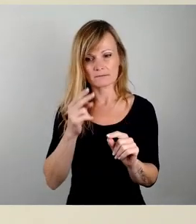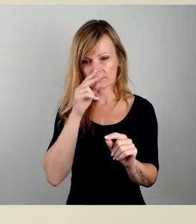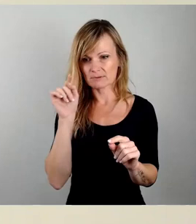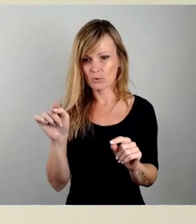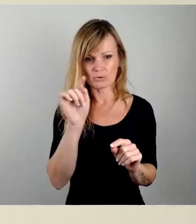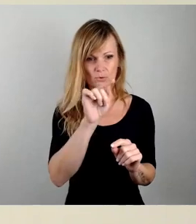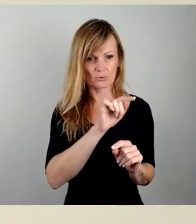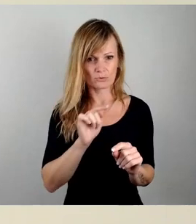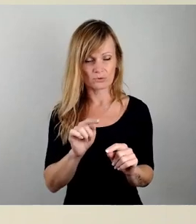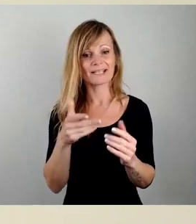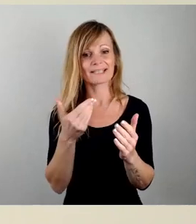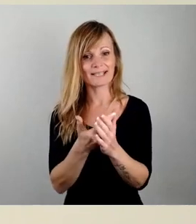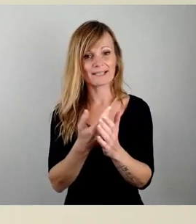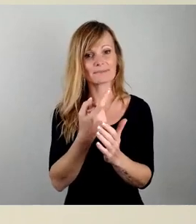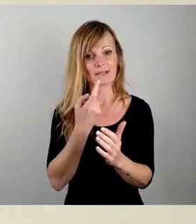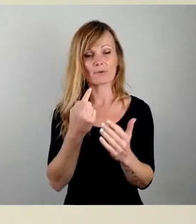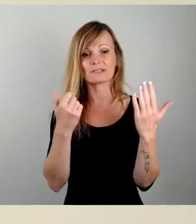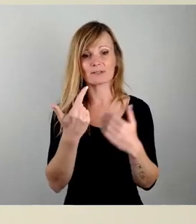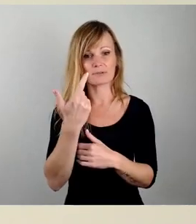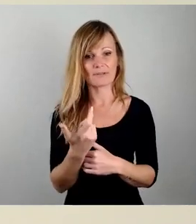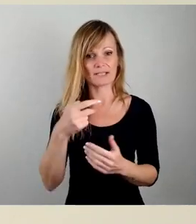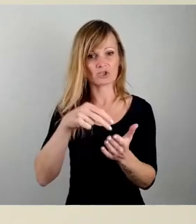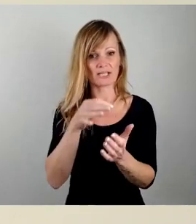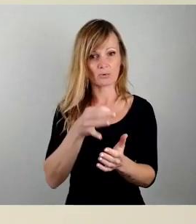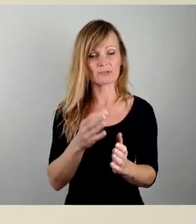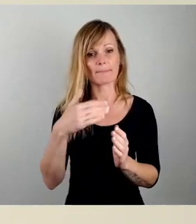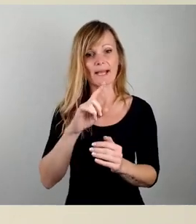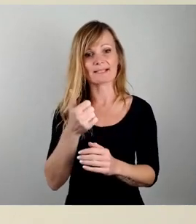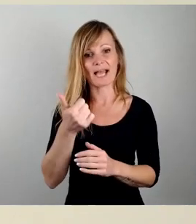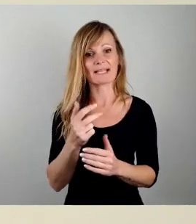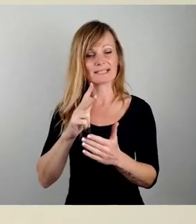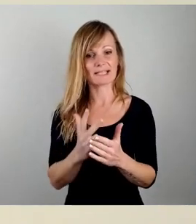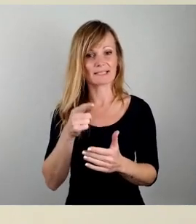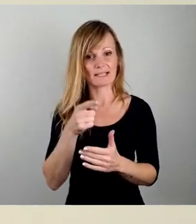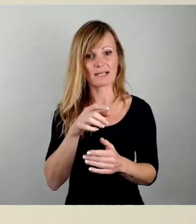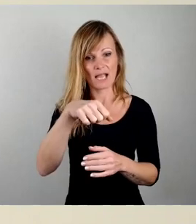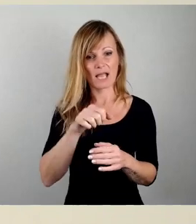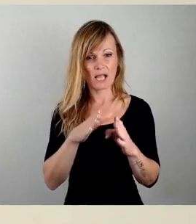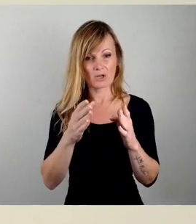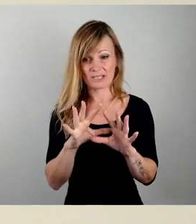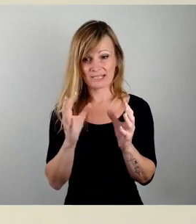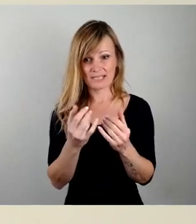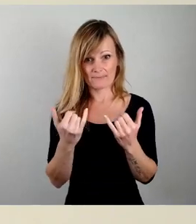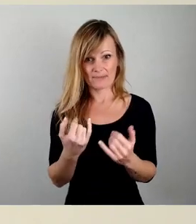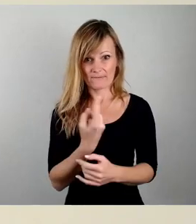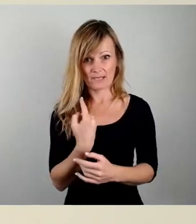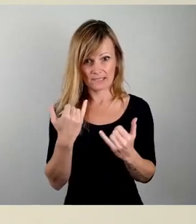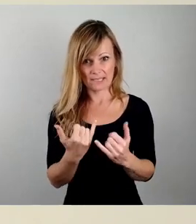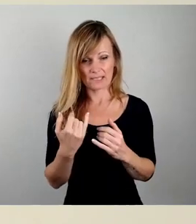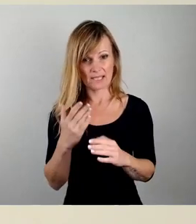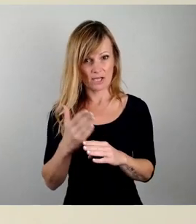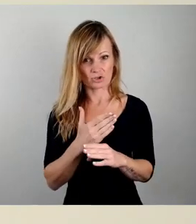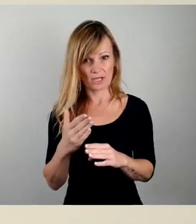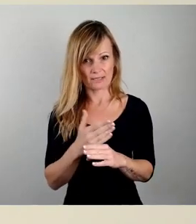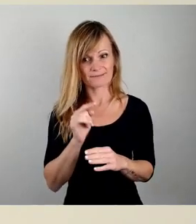26 Standorte mit insgesamt mehr als einem Drittel der Garagen, über die wir hier insgesamt treten, sind eben nach